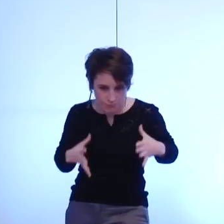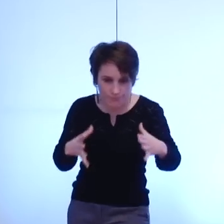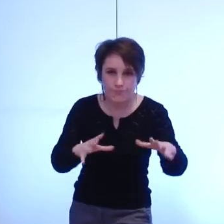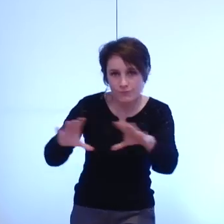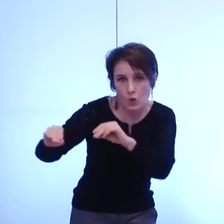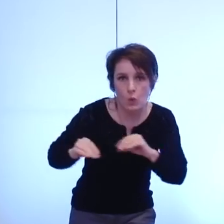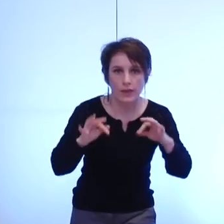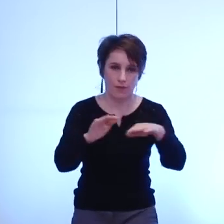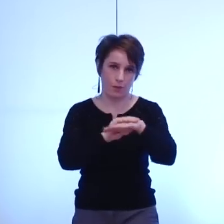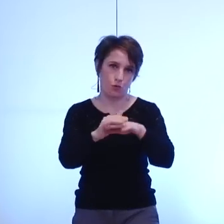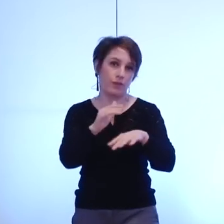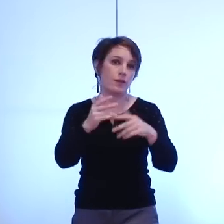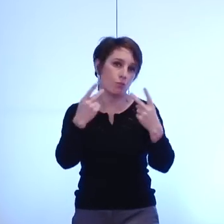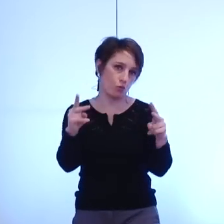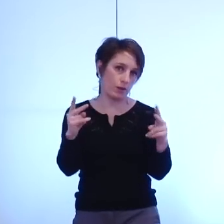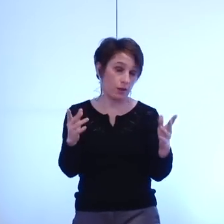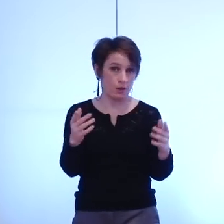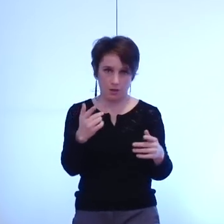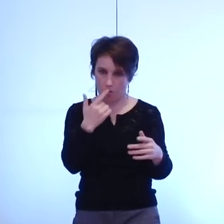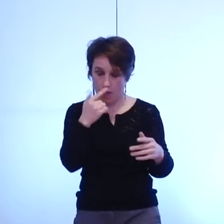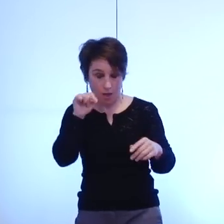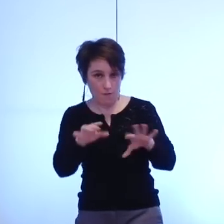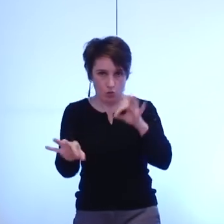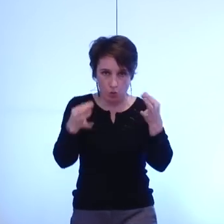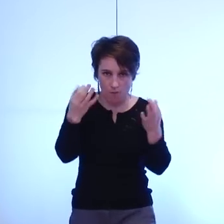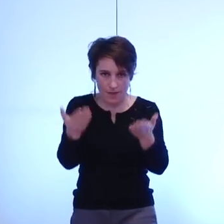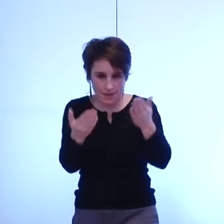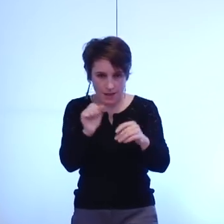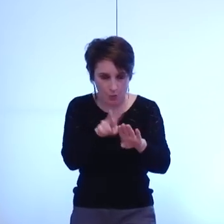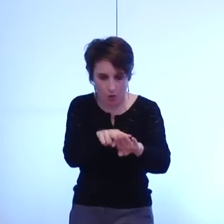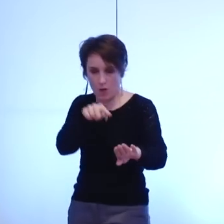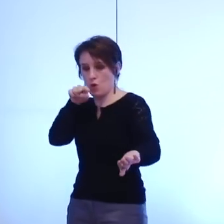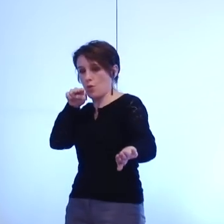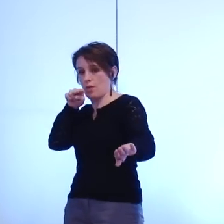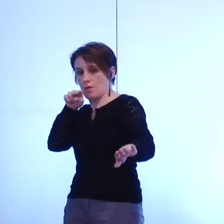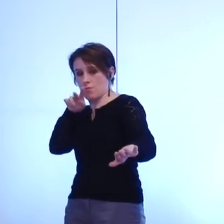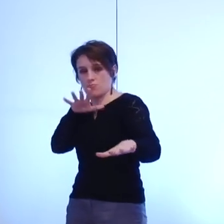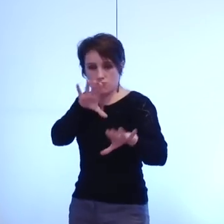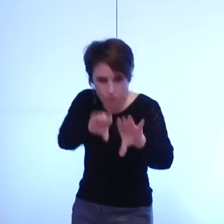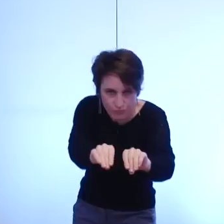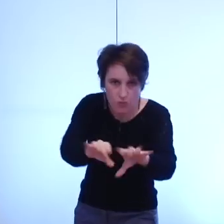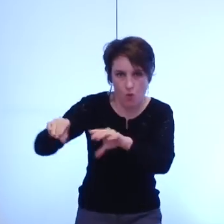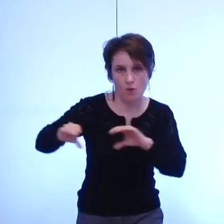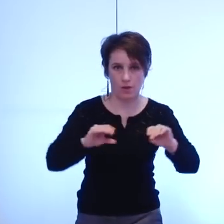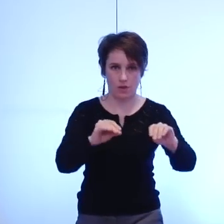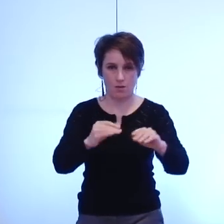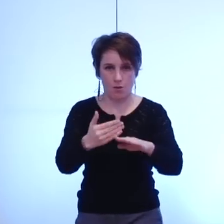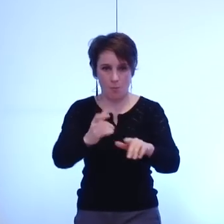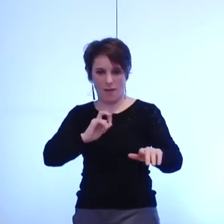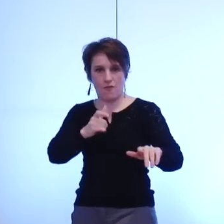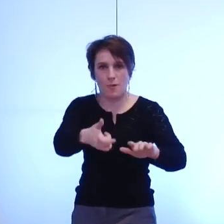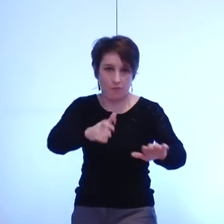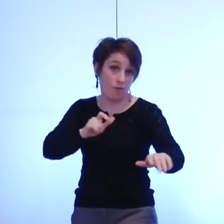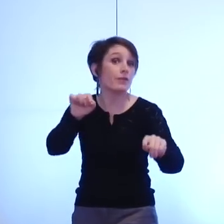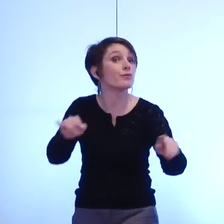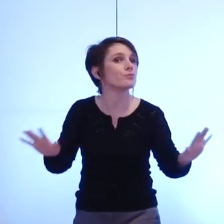et c'est ça évidemment les deux enjeux qui doivent se tenir avec force je pense bien sûr cohérence en